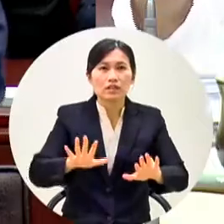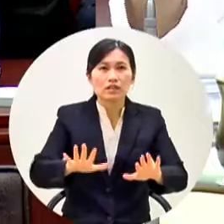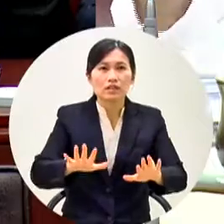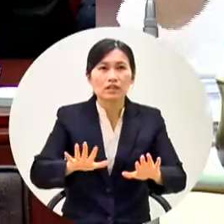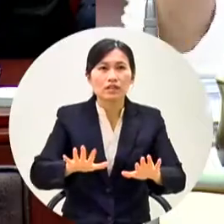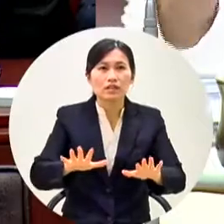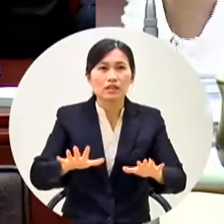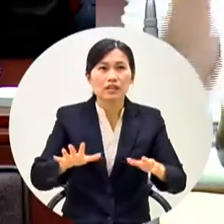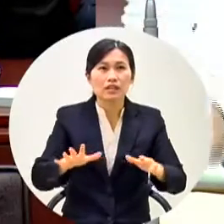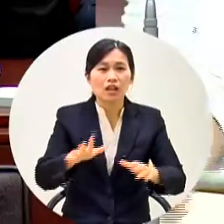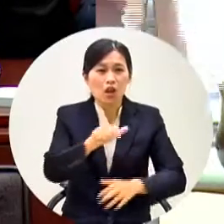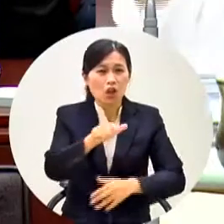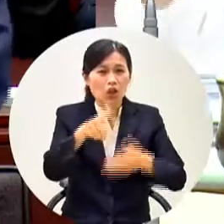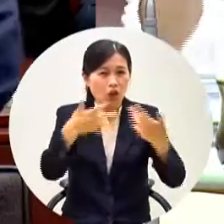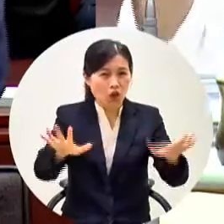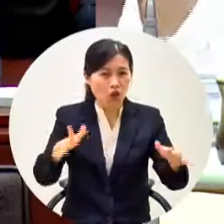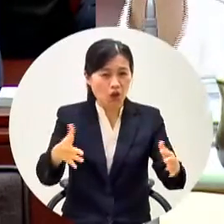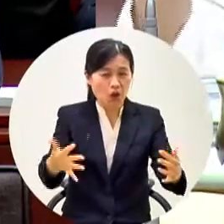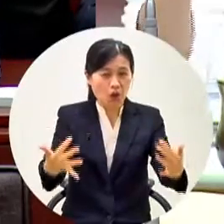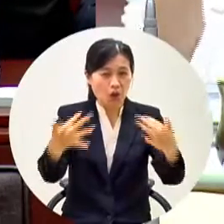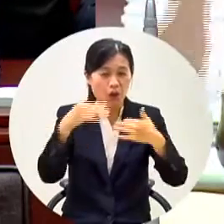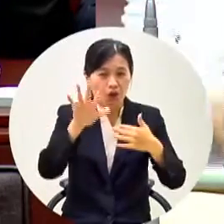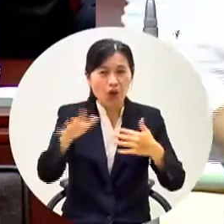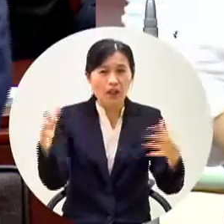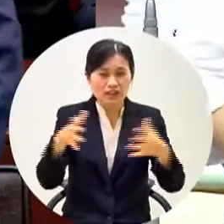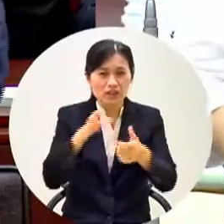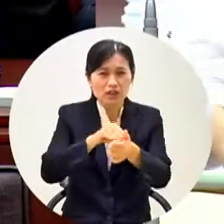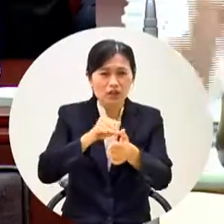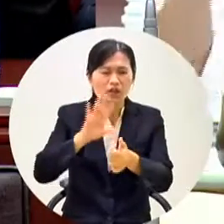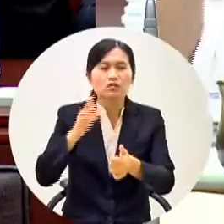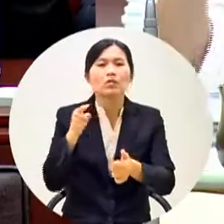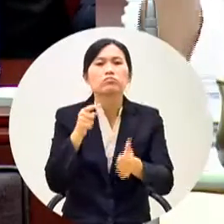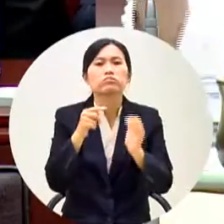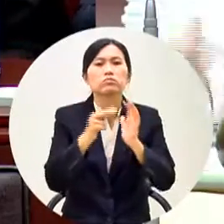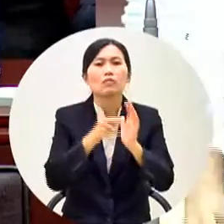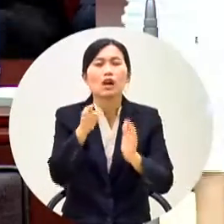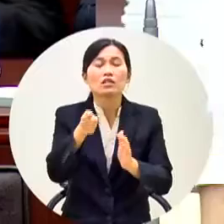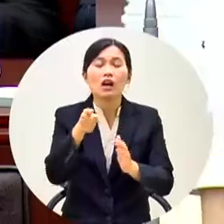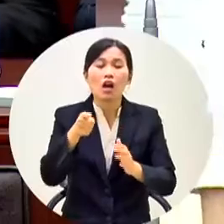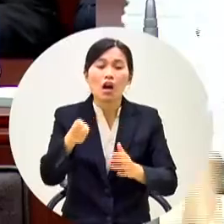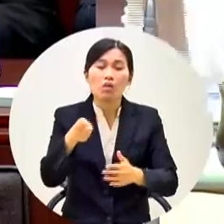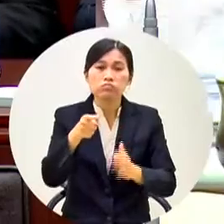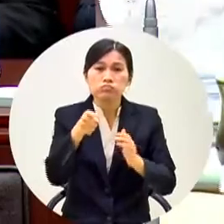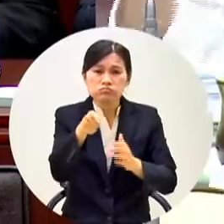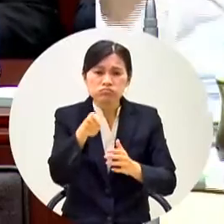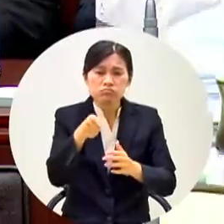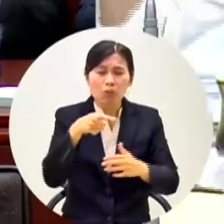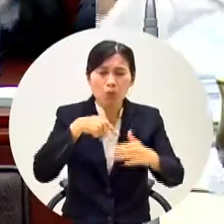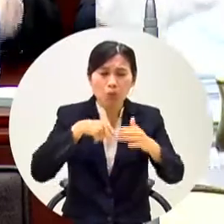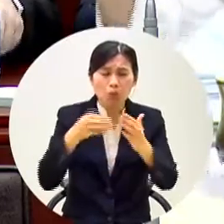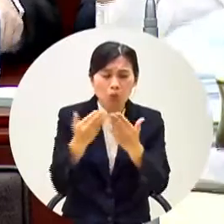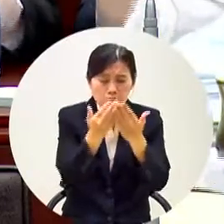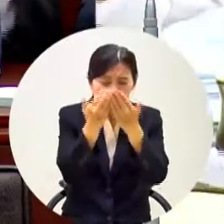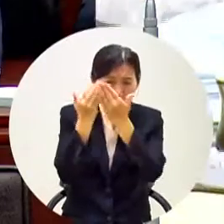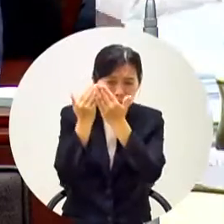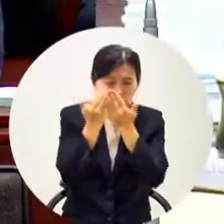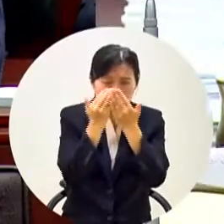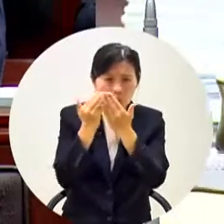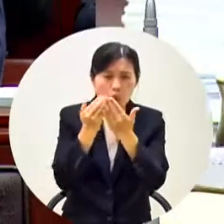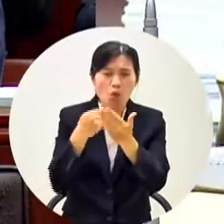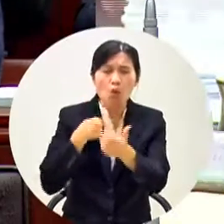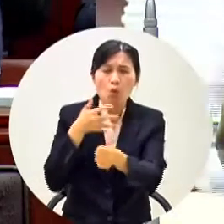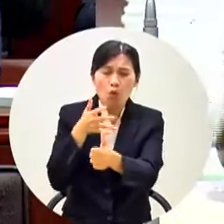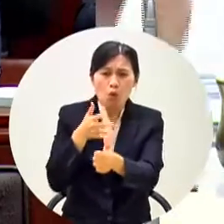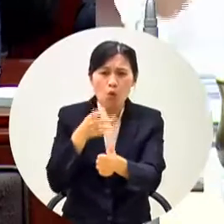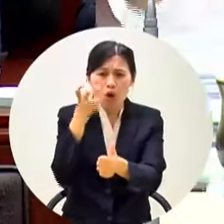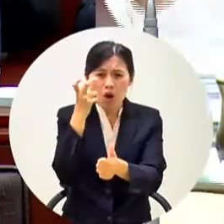一起學習葉副市長他這樣的行為迴避議員的監督跑去請假跑